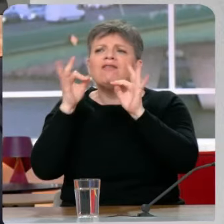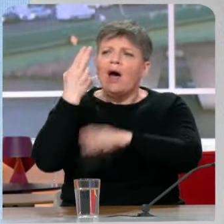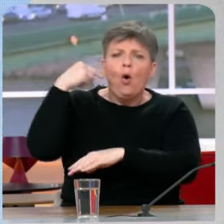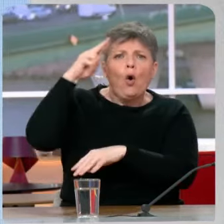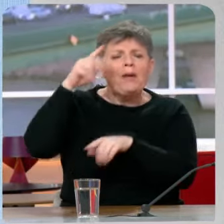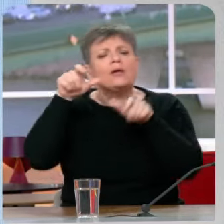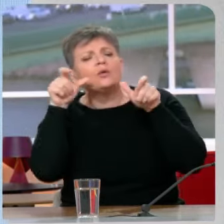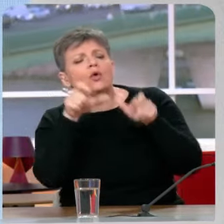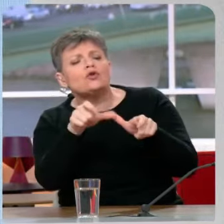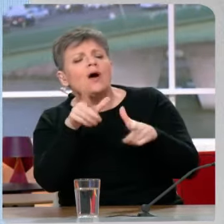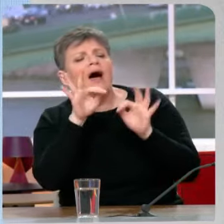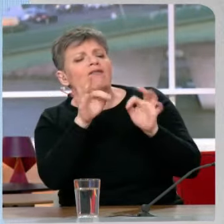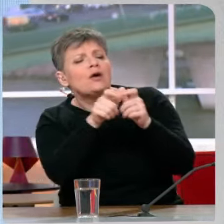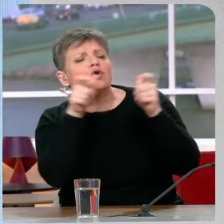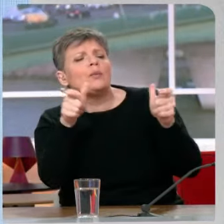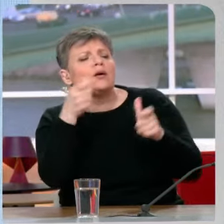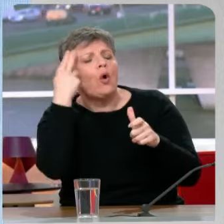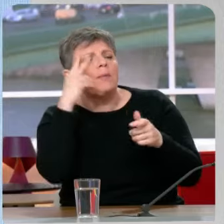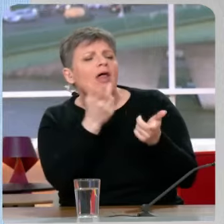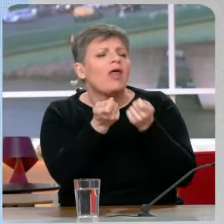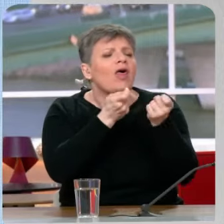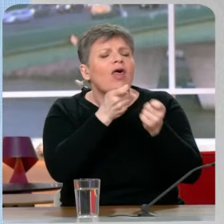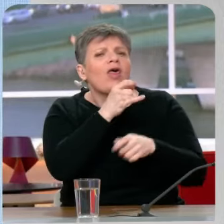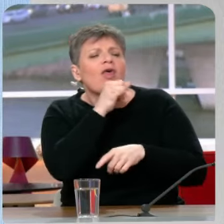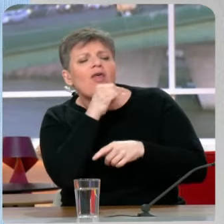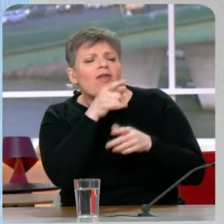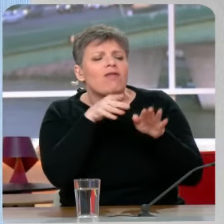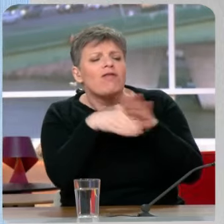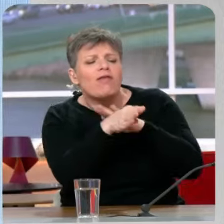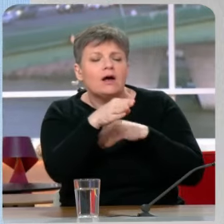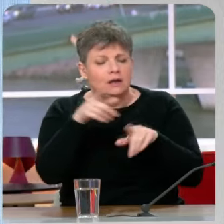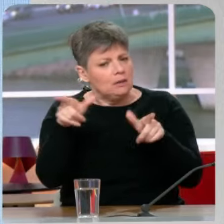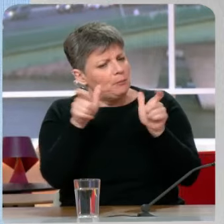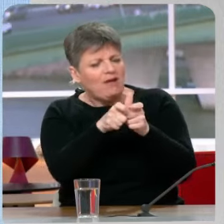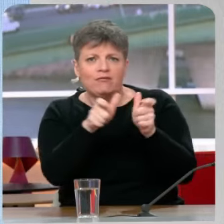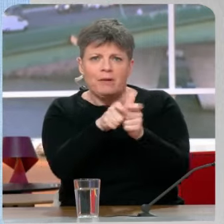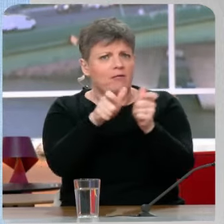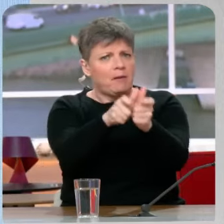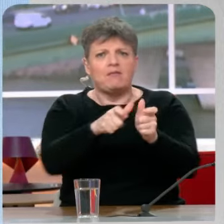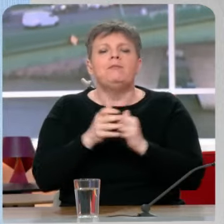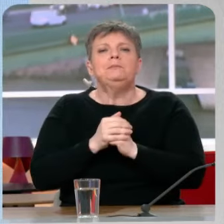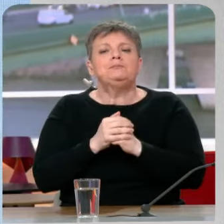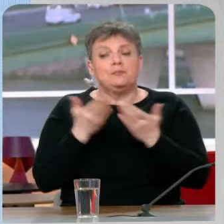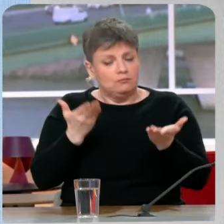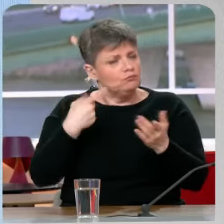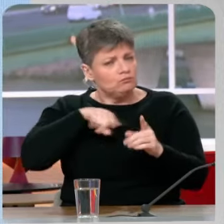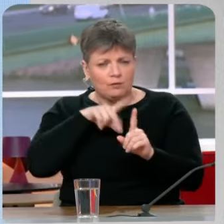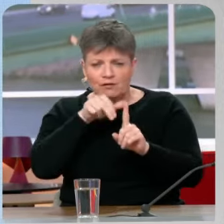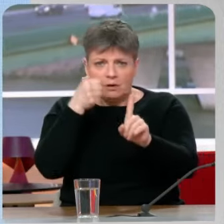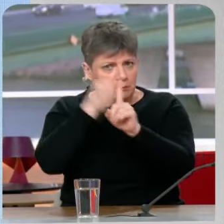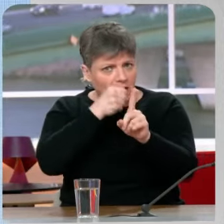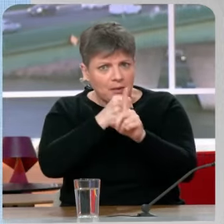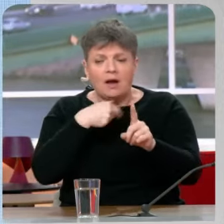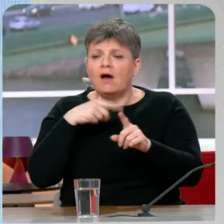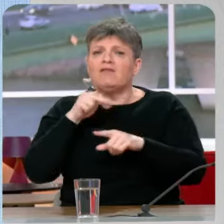justement les problèmes de management des structures européennes. Donc on va mener cette bataille, on va la mener y compris bien évidemment sur ce point précis, mais fondamentalement on va la mener contre